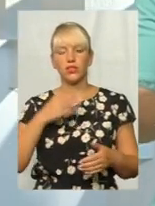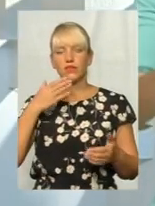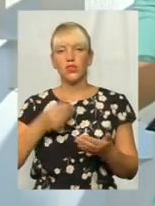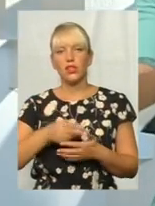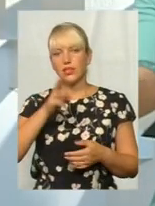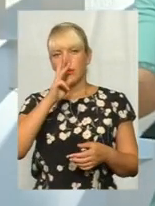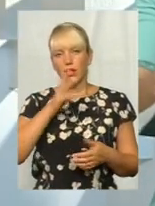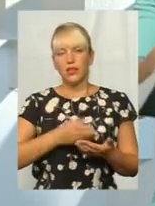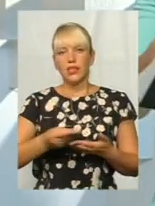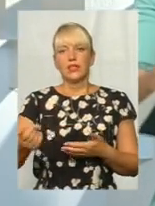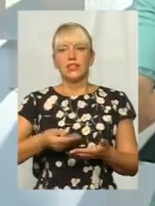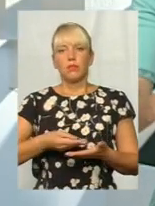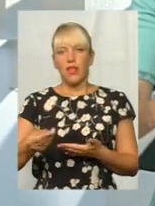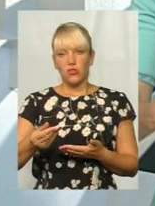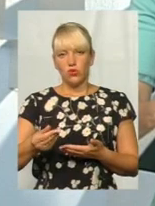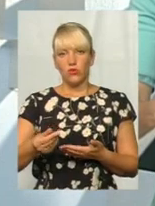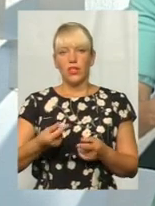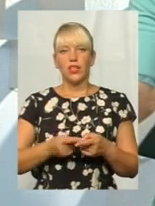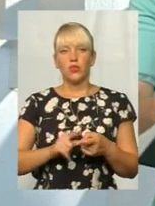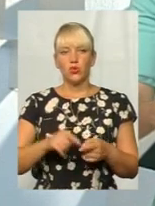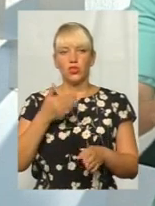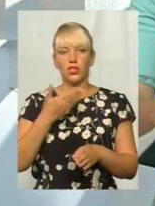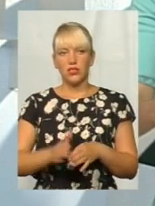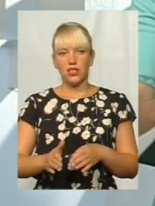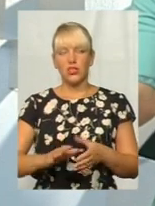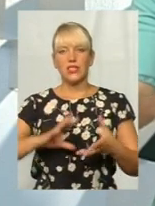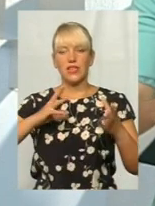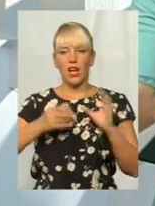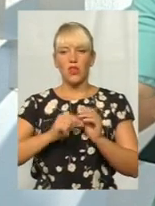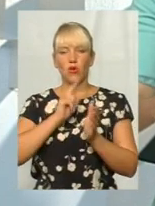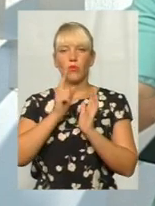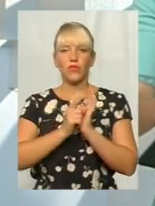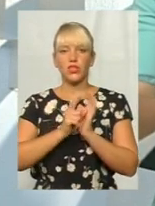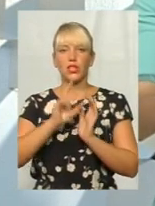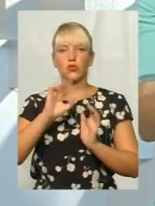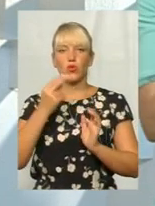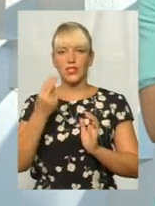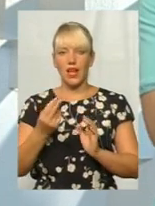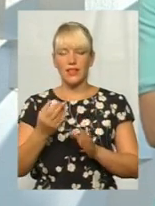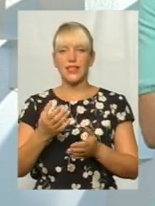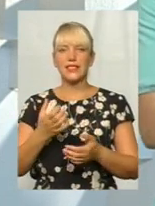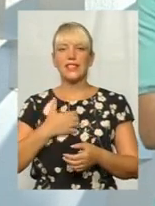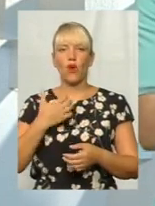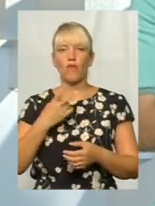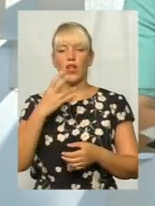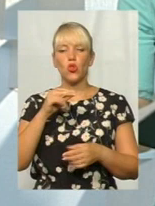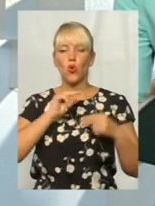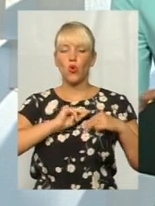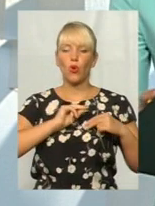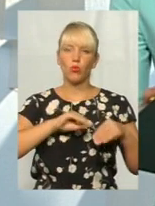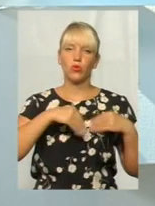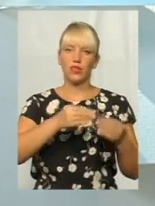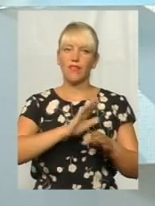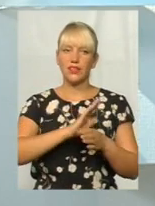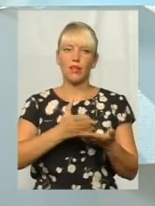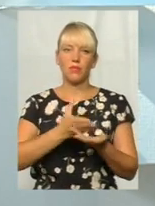зарплати сплачувала ту частину загальнообов'язкового соціального страхування, а роботодавець за неї не сплачував